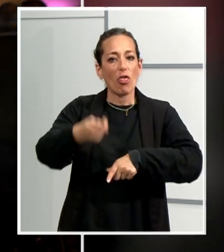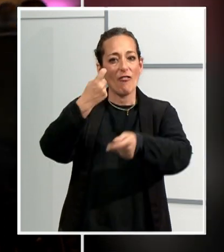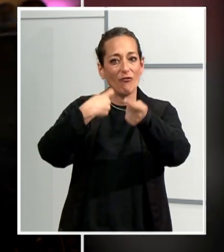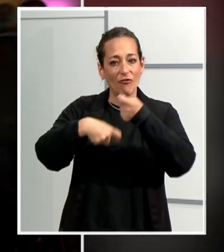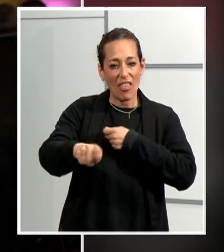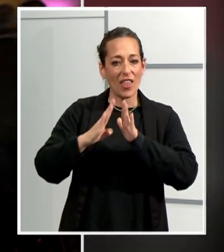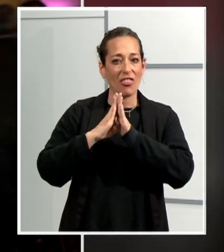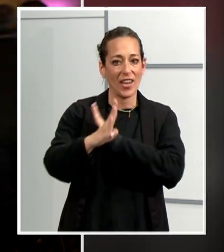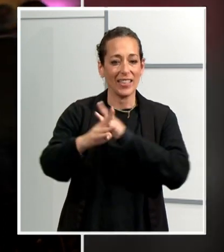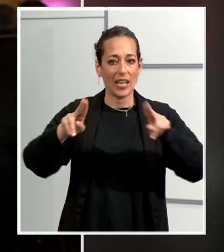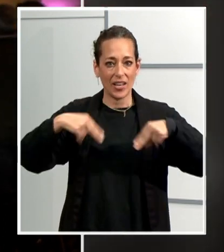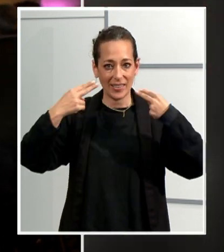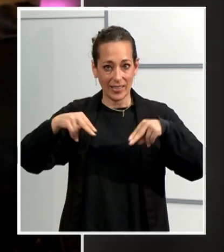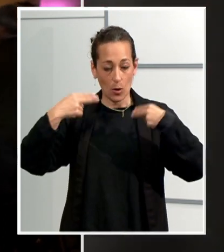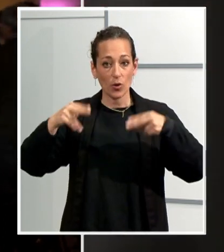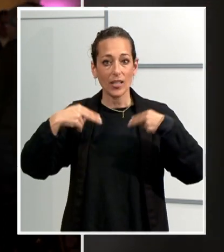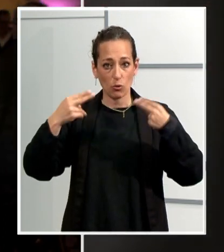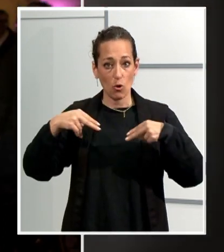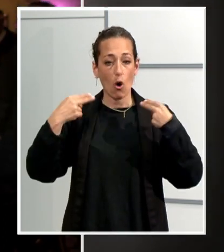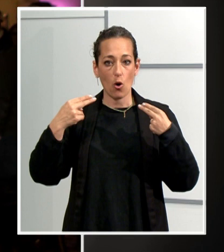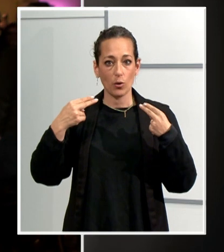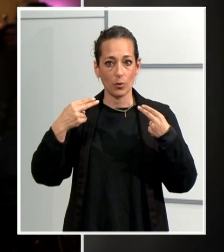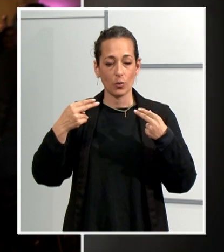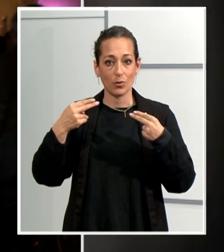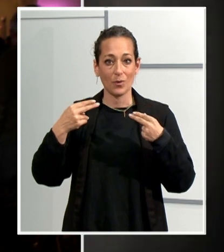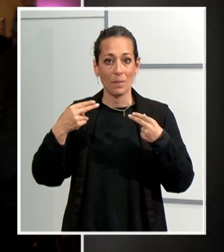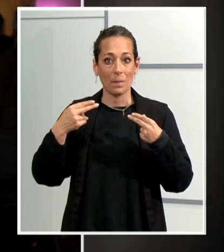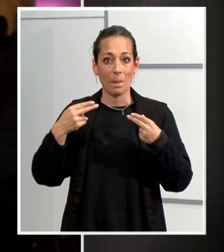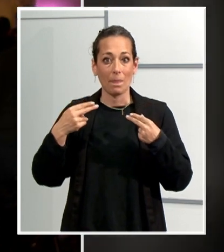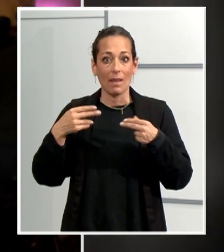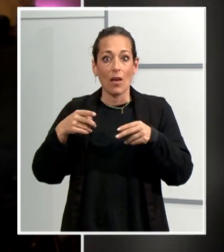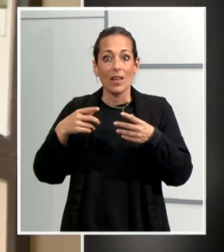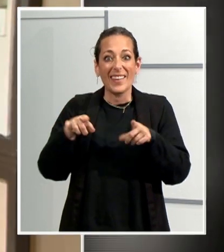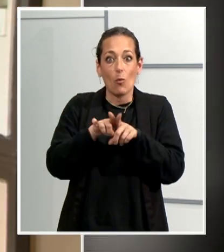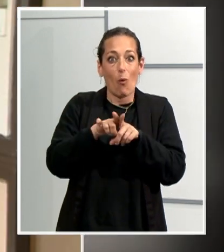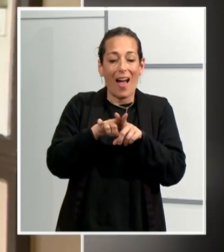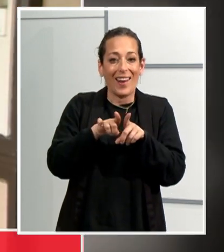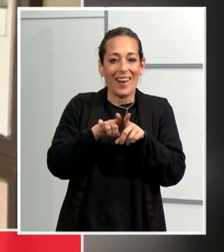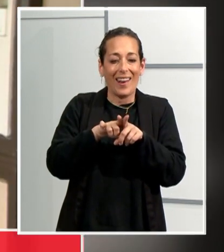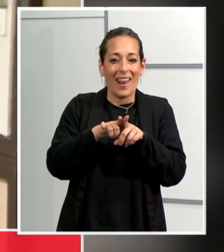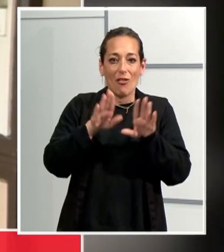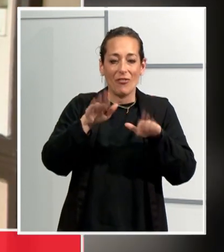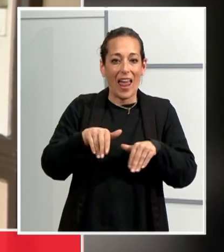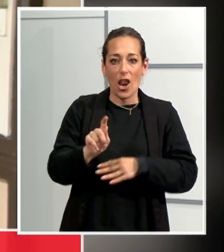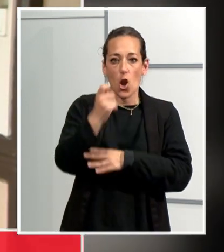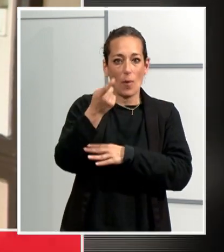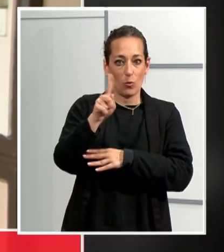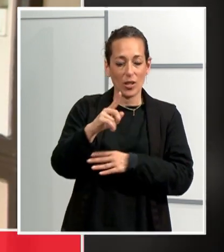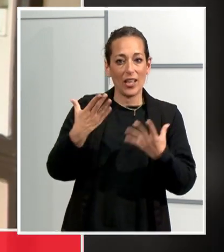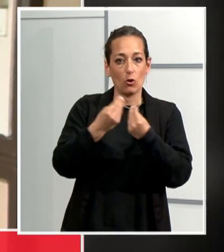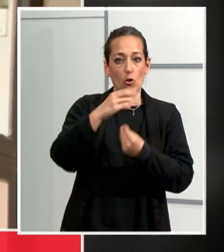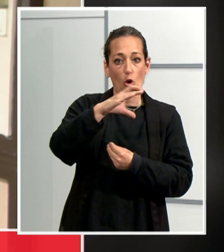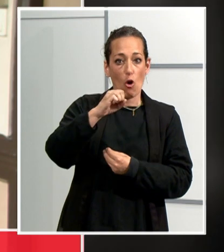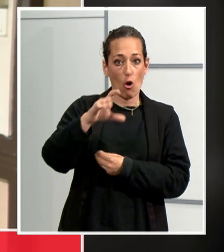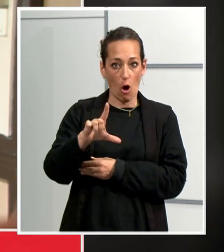restauradors aquesta idea que no ha coellat amb el que és la col brotonera. Estem en la fase inicial, primer l'any passat vam fer tota l